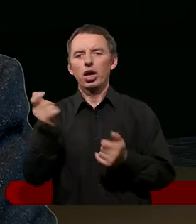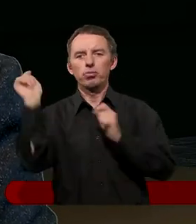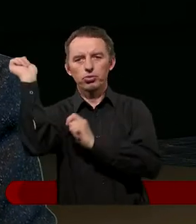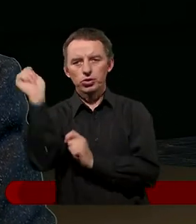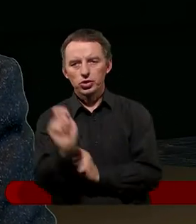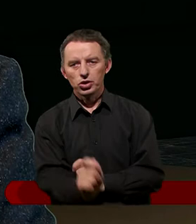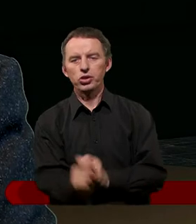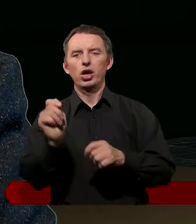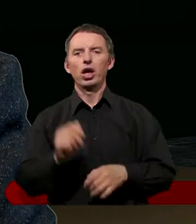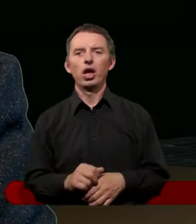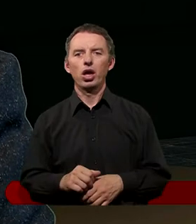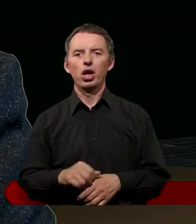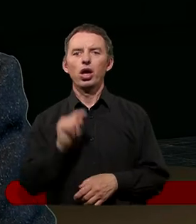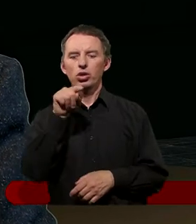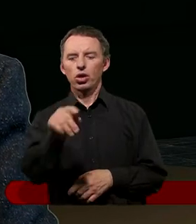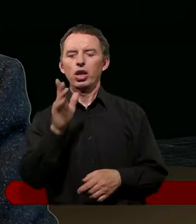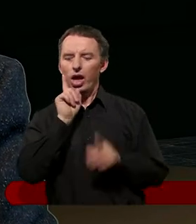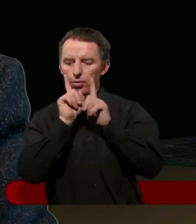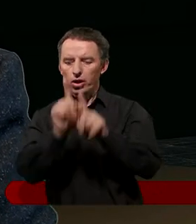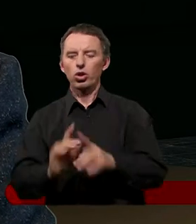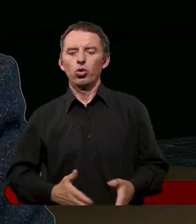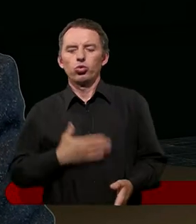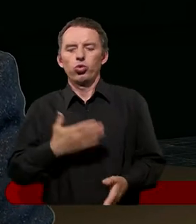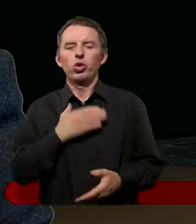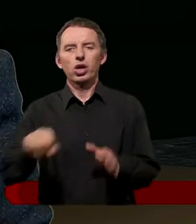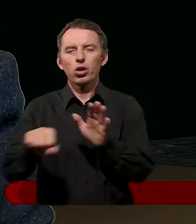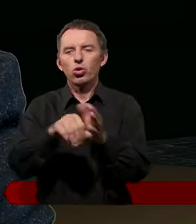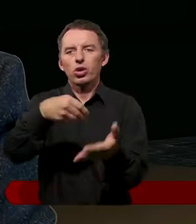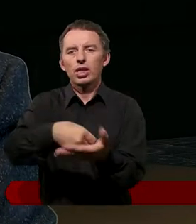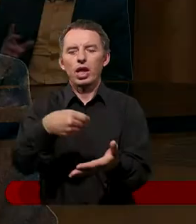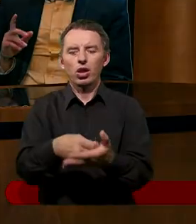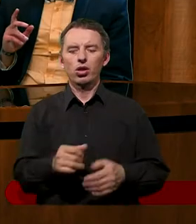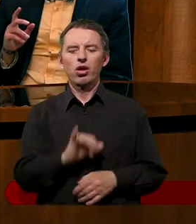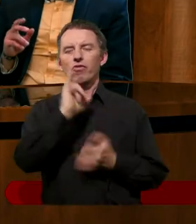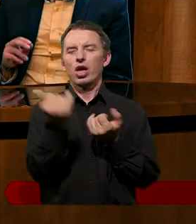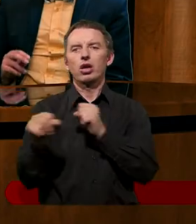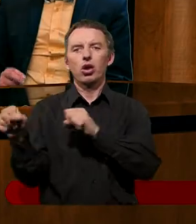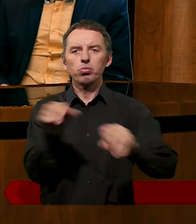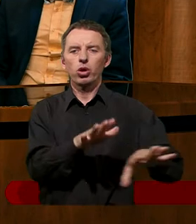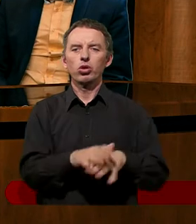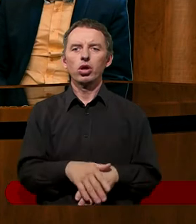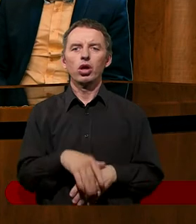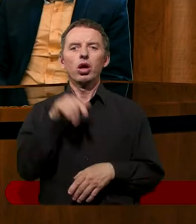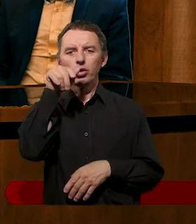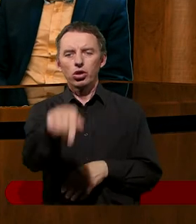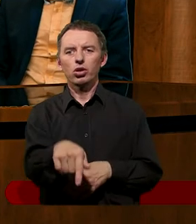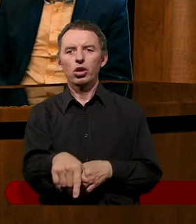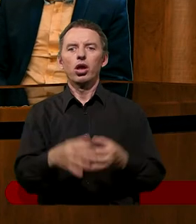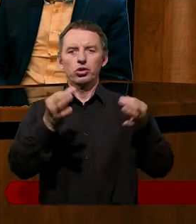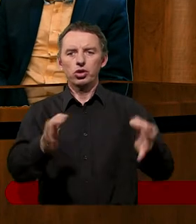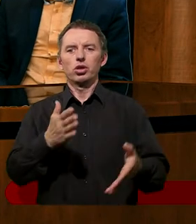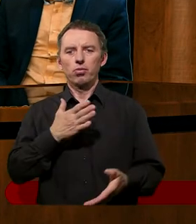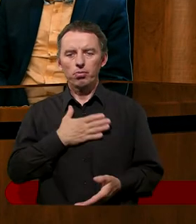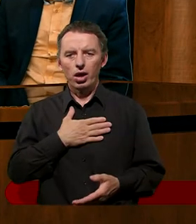zejdzie, no naprawdę czuła się doceniona. W jakiś sposób dowartościowana tym, że dzisiaj